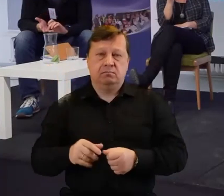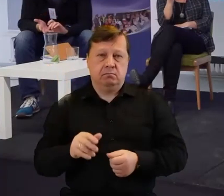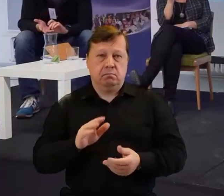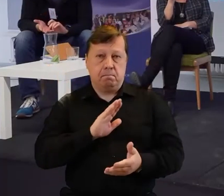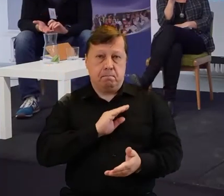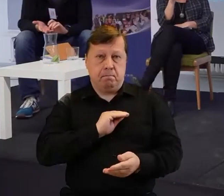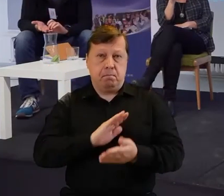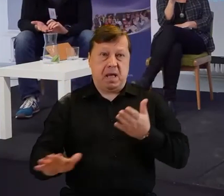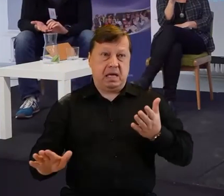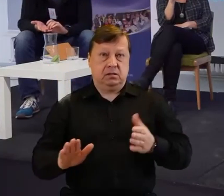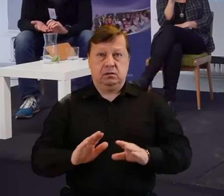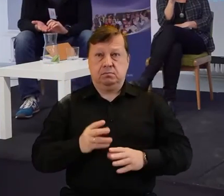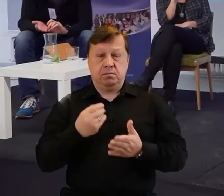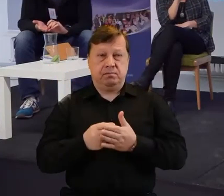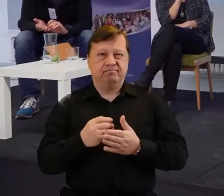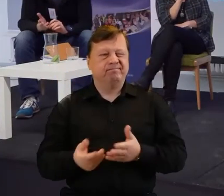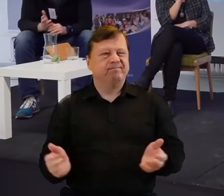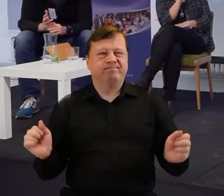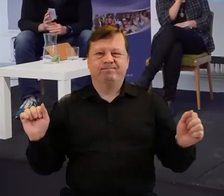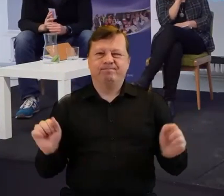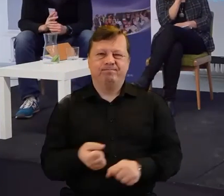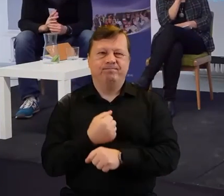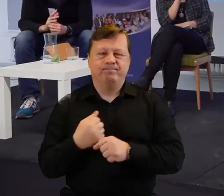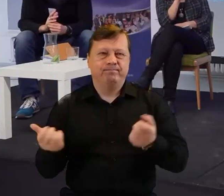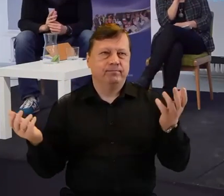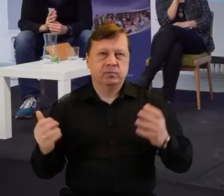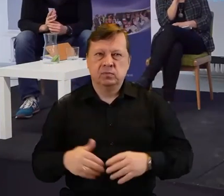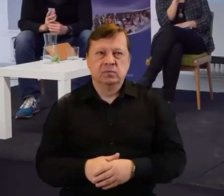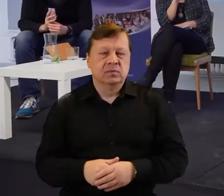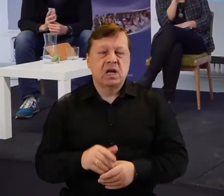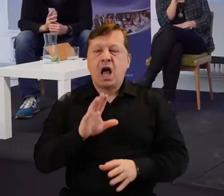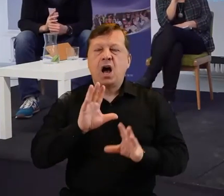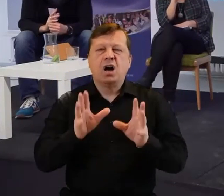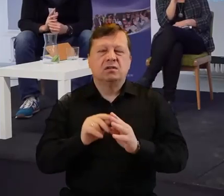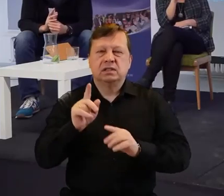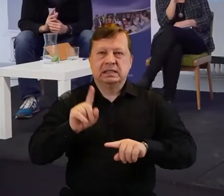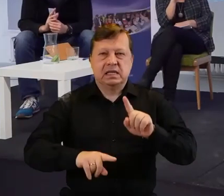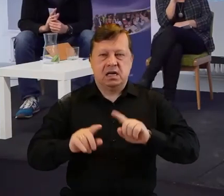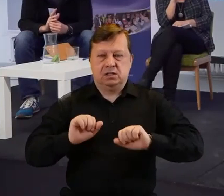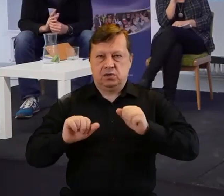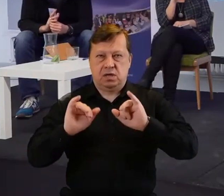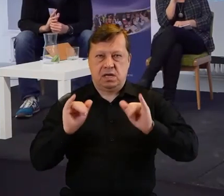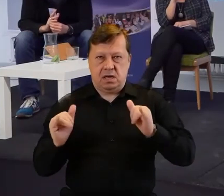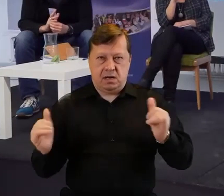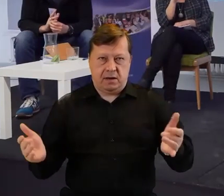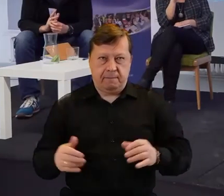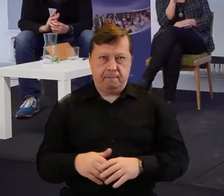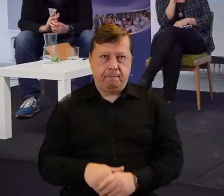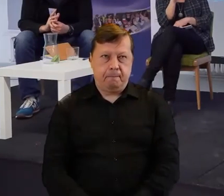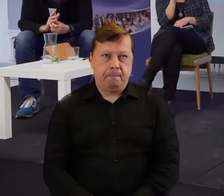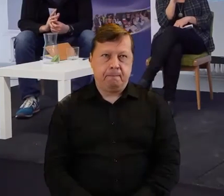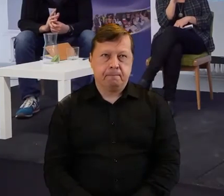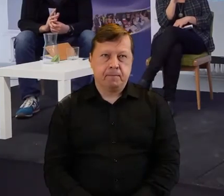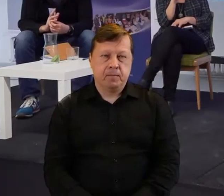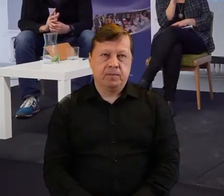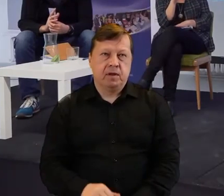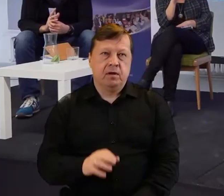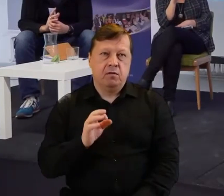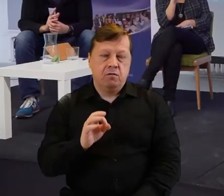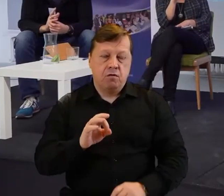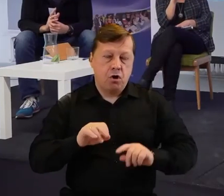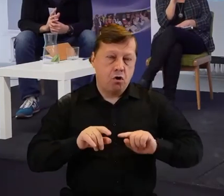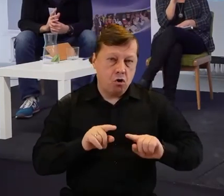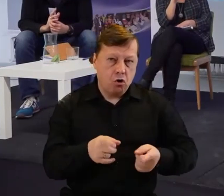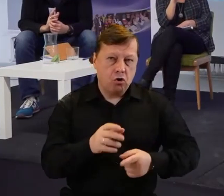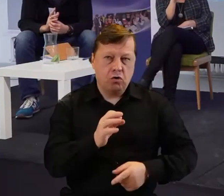Więc tak jak powiedziałam, zależy jaka działalność, czy organizacji, czy w ramach